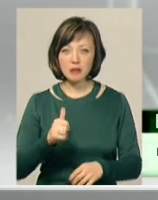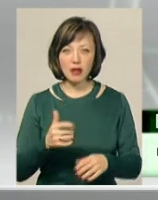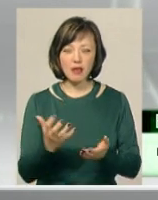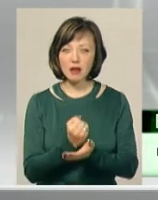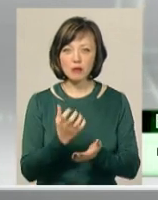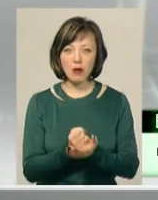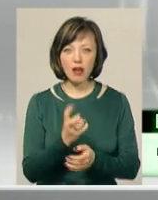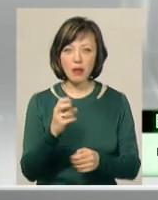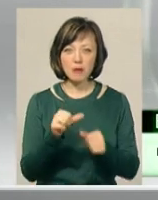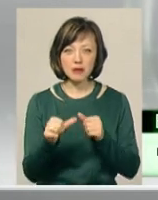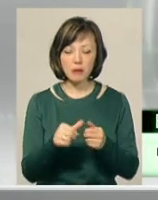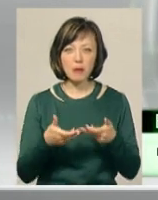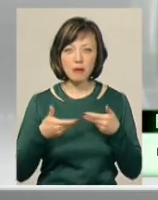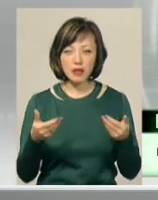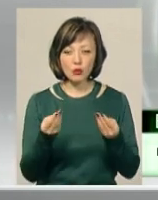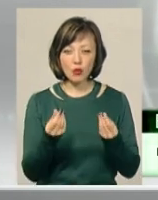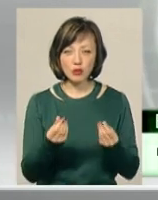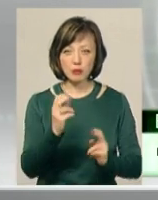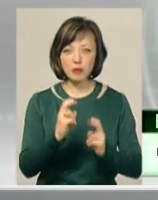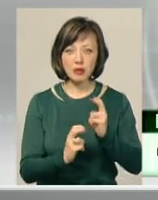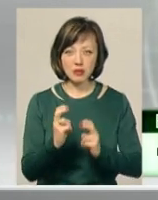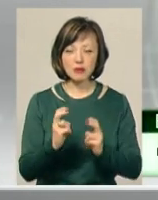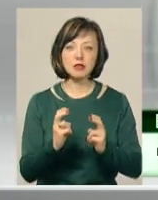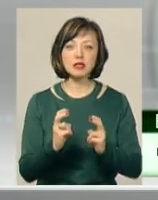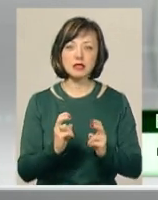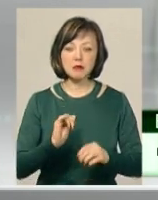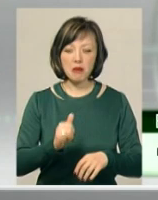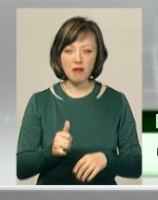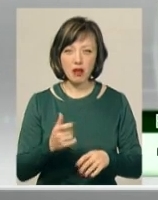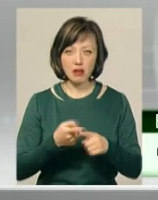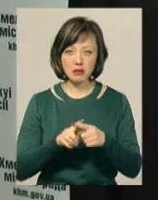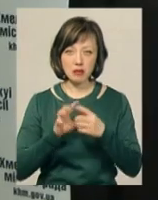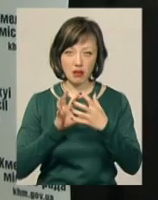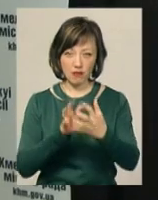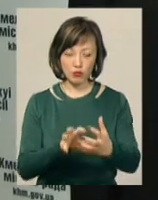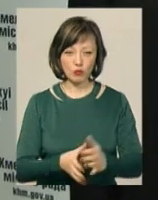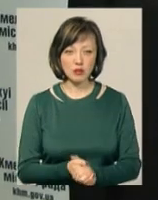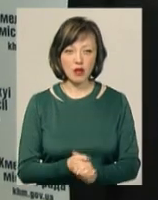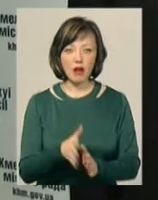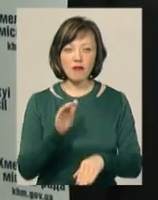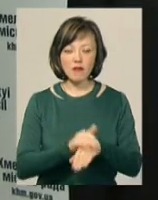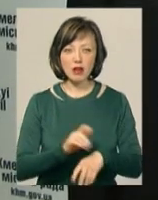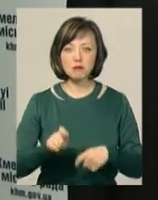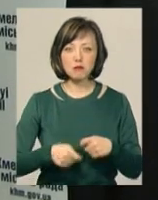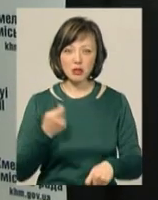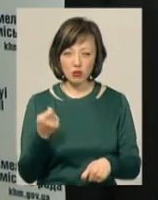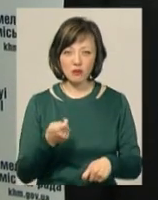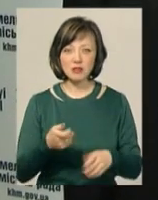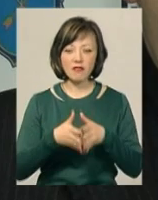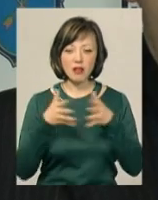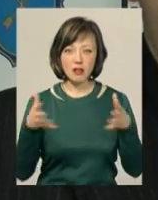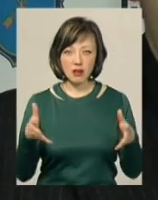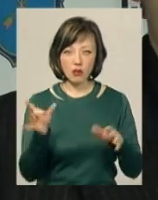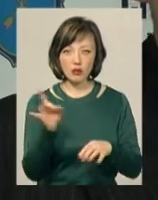заробляли на заправку, ми із коштів підприємства заправляли автомобілі. Факт збитковості великогабаритної тридцятки